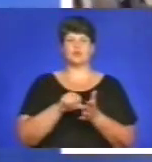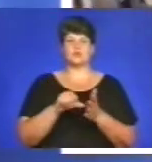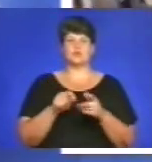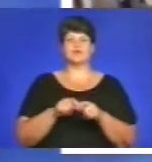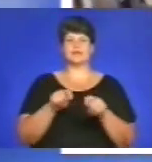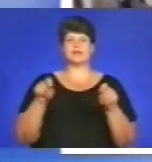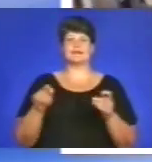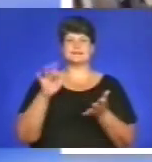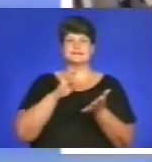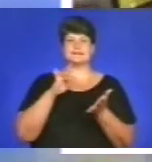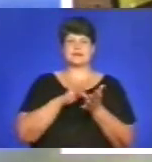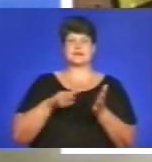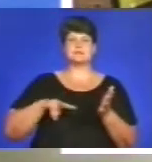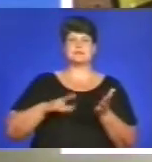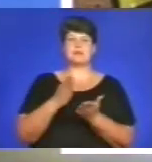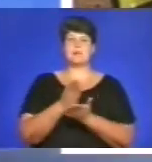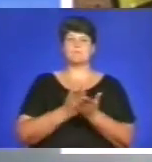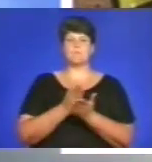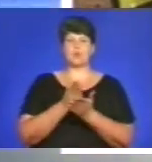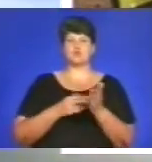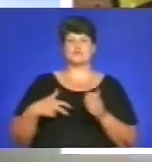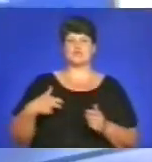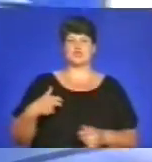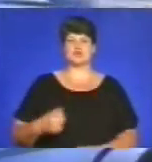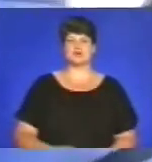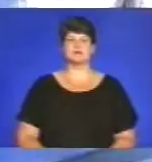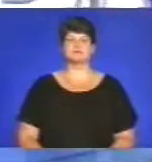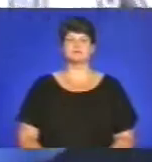відкритті Центру адміністративних послуг у Заліщиках.